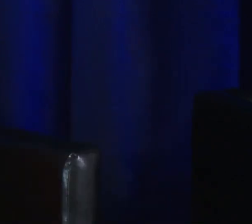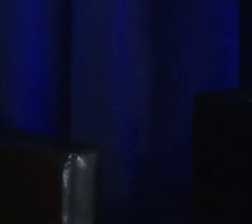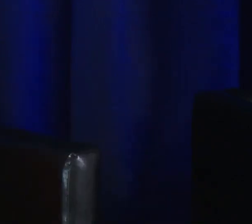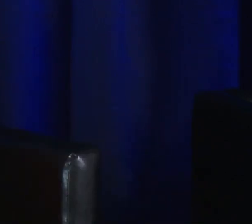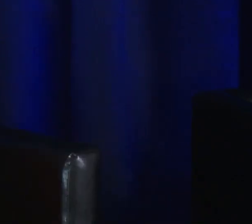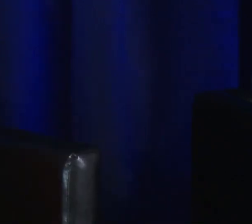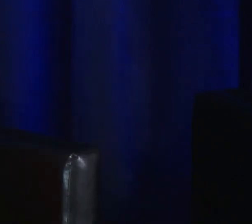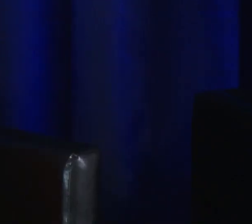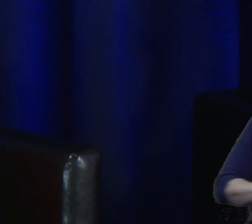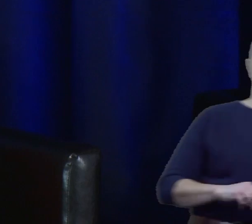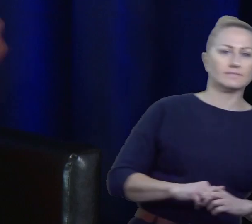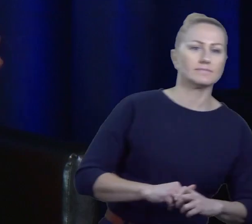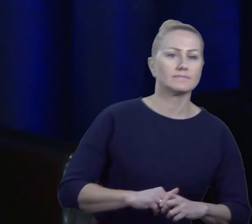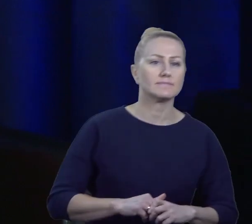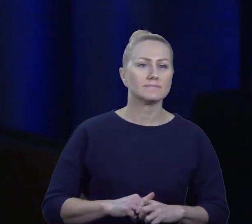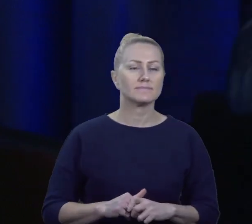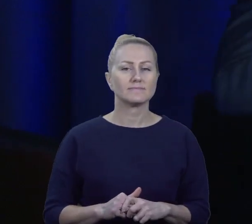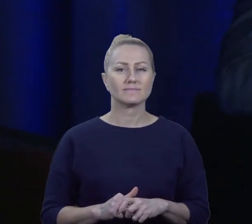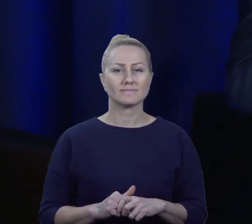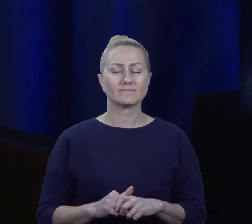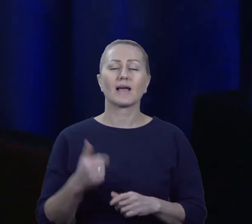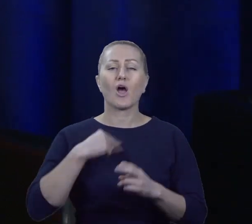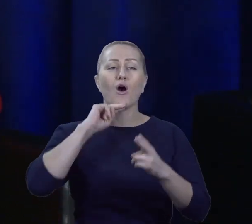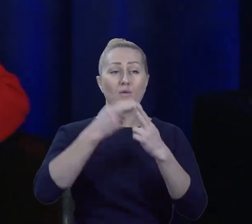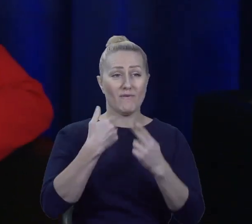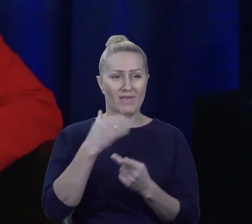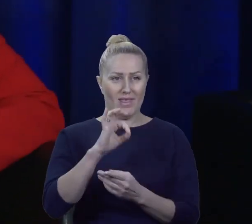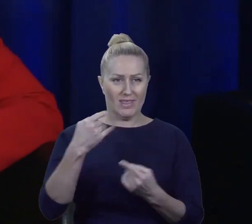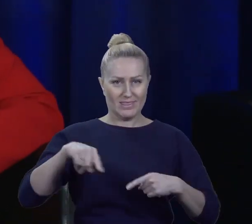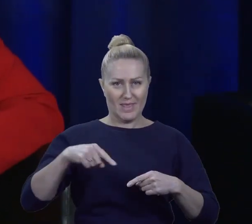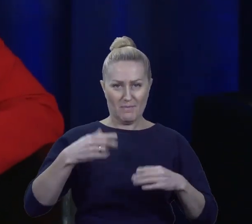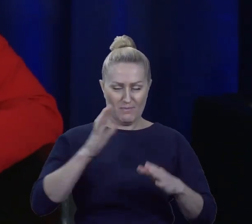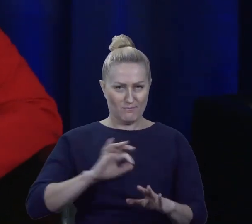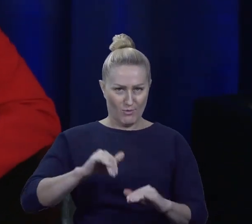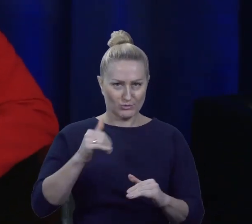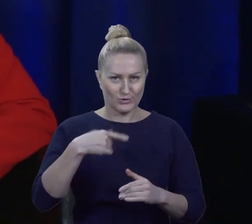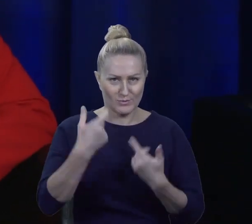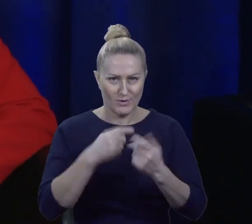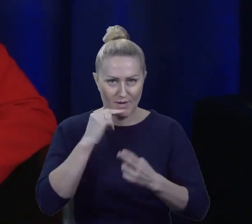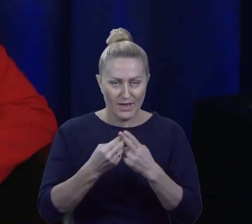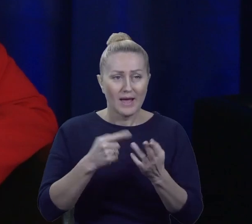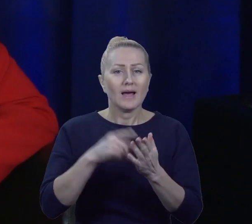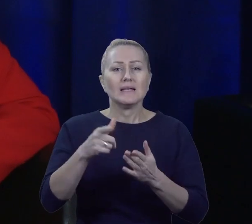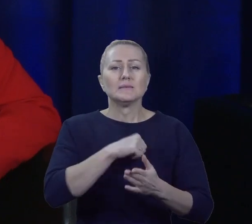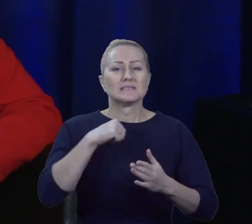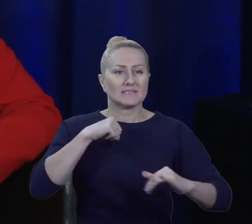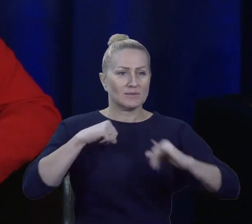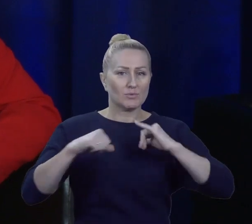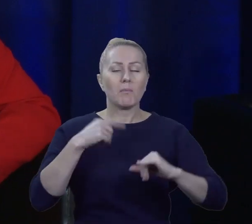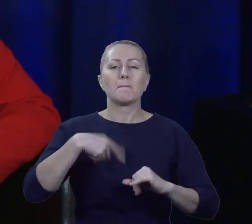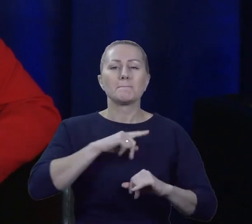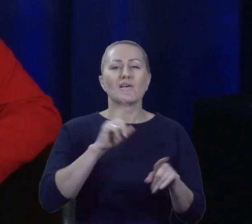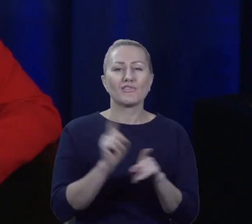odpowiedzieć, bo nie miałam szansy. Uważam, że mamy jako samorząd również tak zbiura